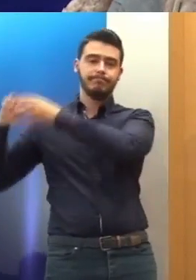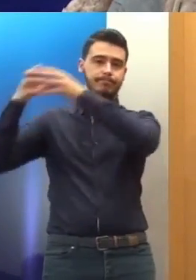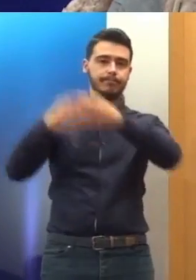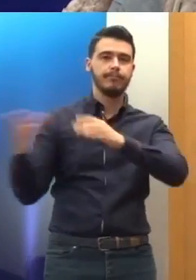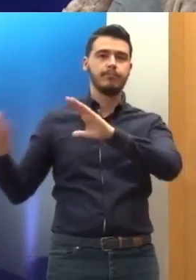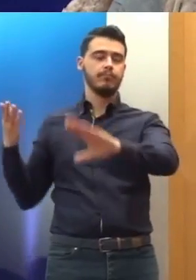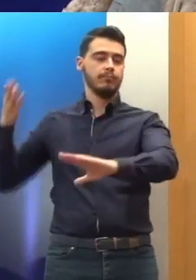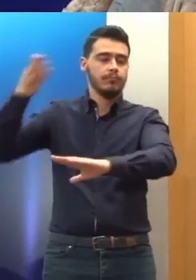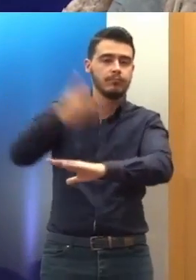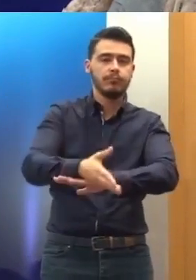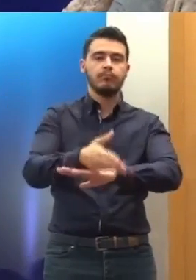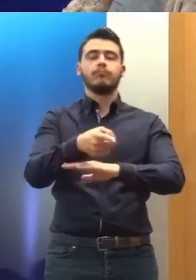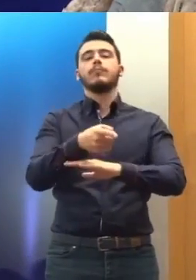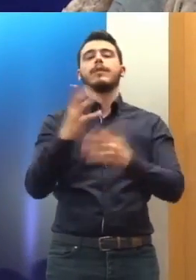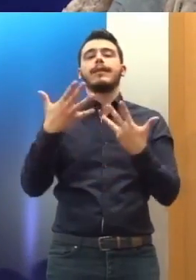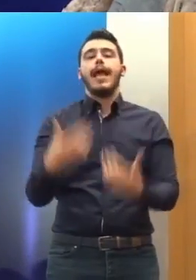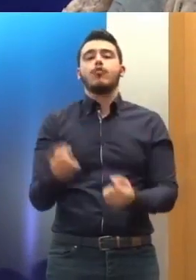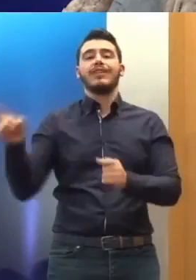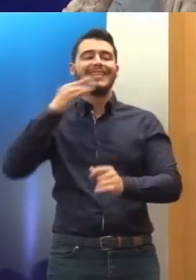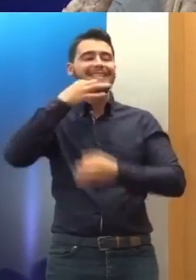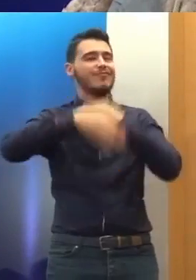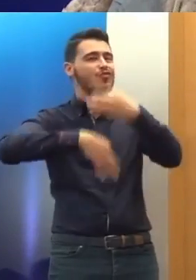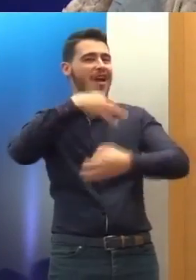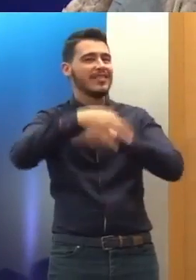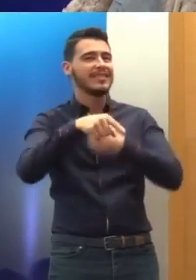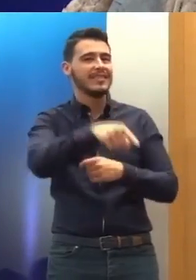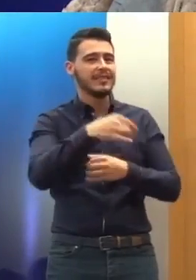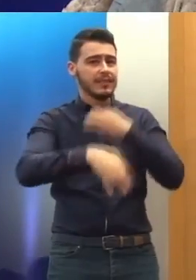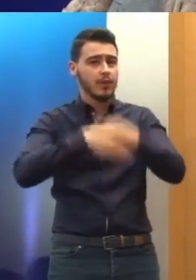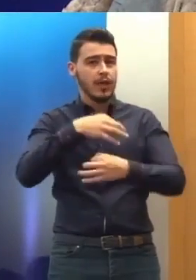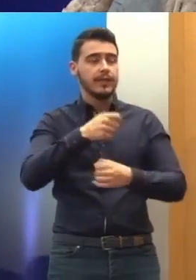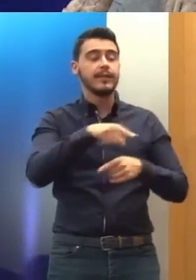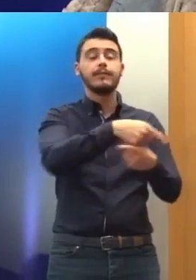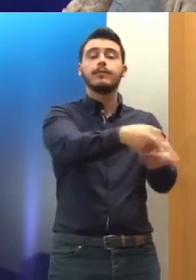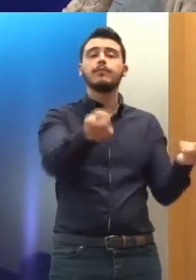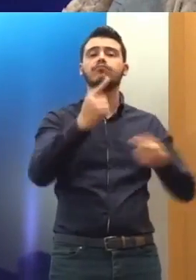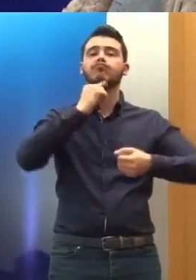τις συστάσεις τις γνωρίζουν οι ενδιαφερόμενοι,